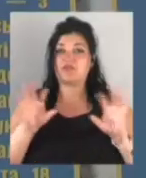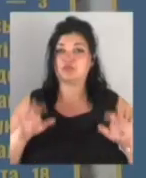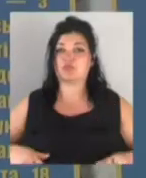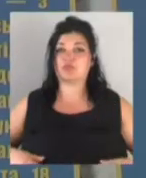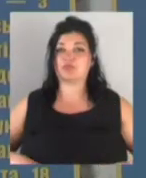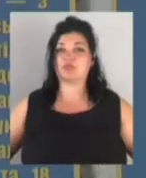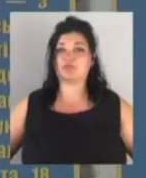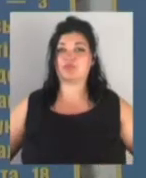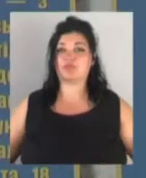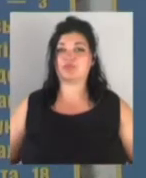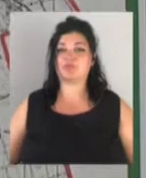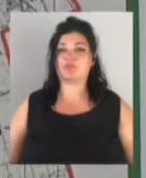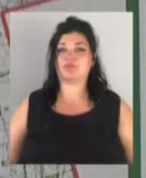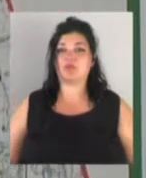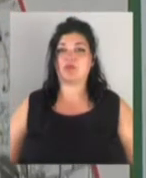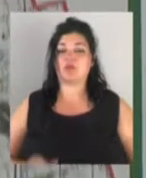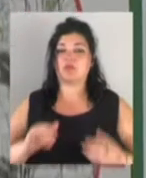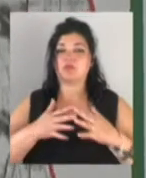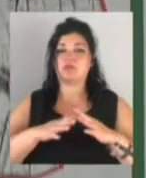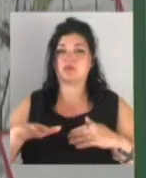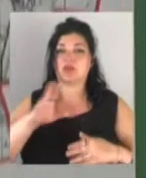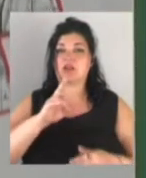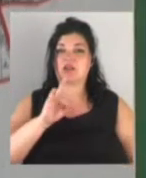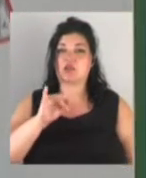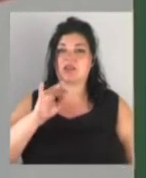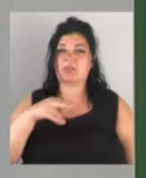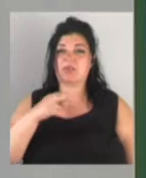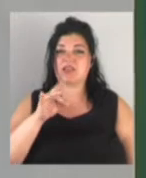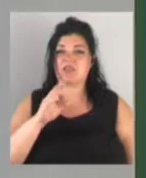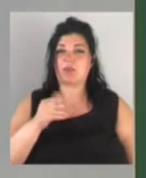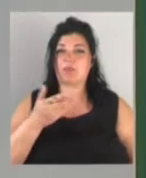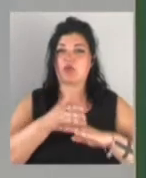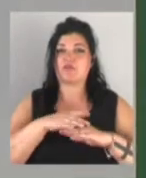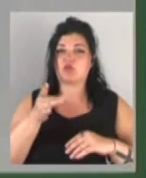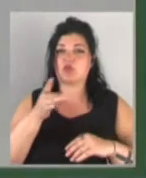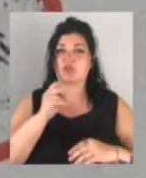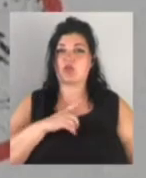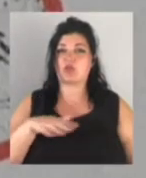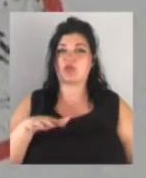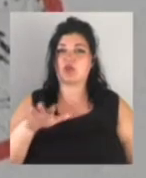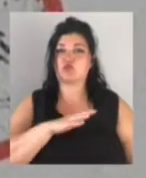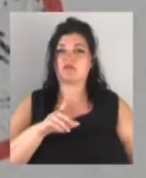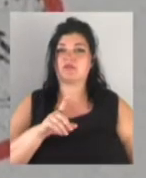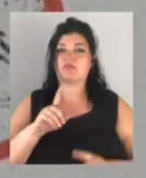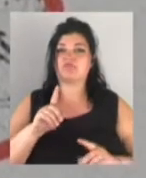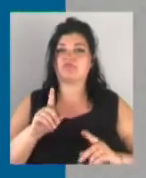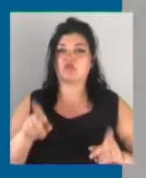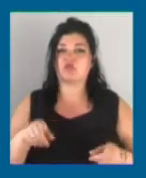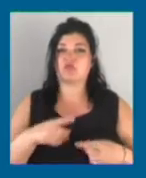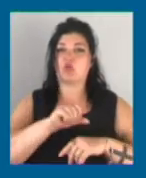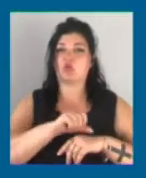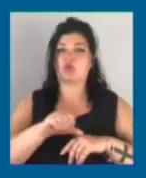У селах Криничне та Дмитрівка Болградського району на Одещині влаштували контрольно-пропускні пункти.